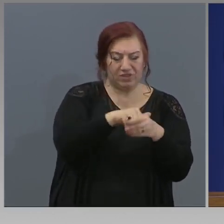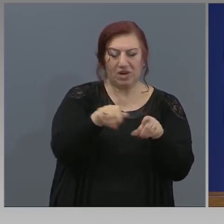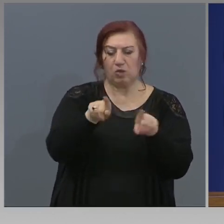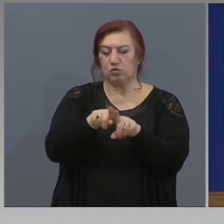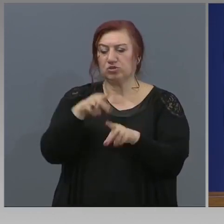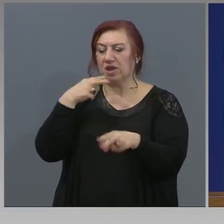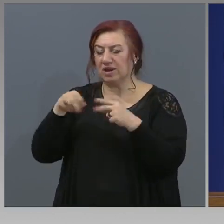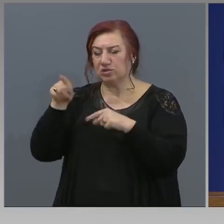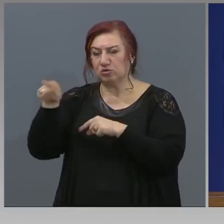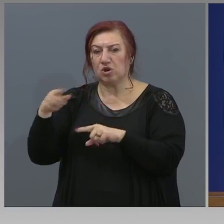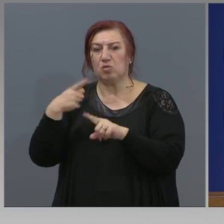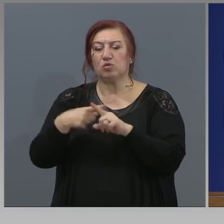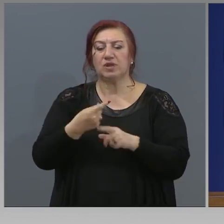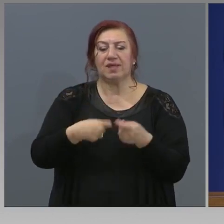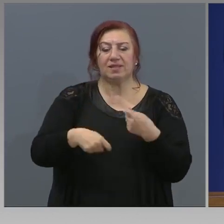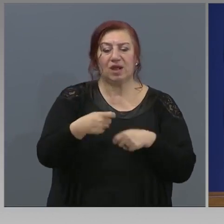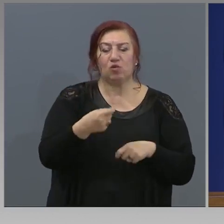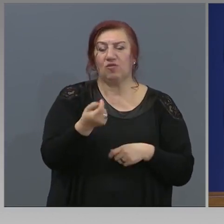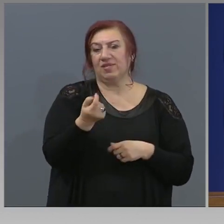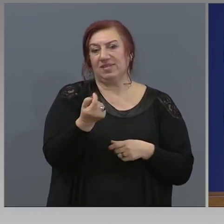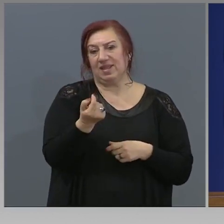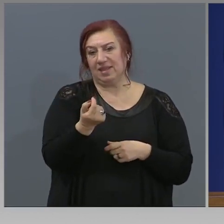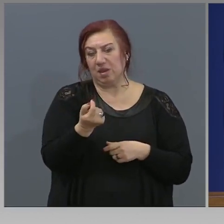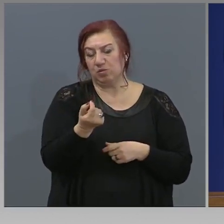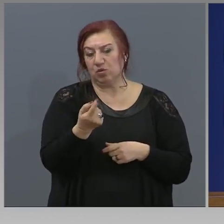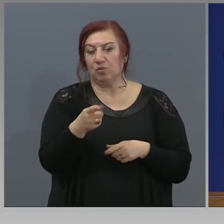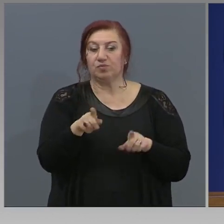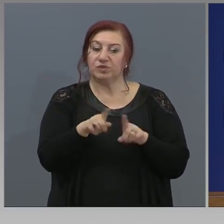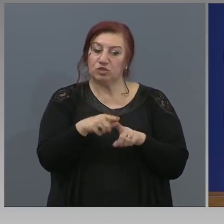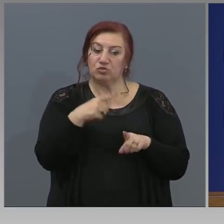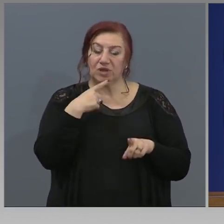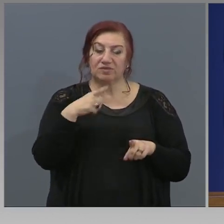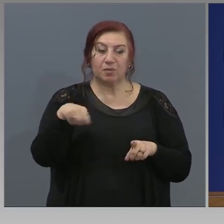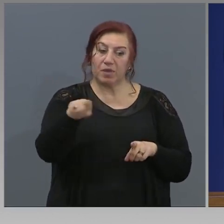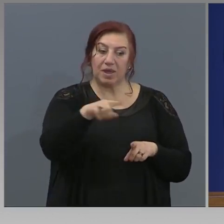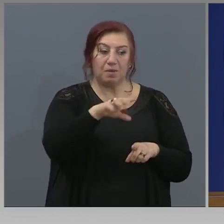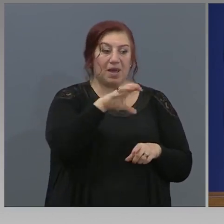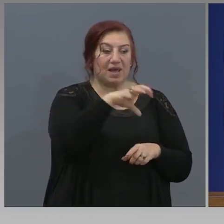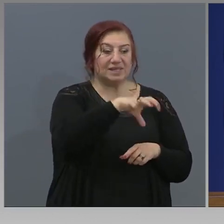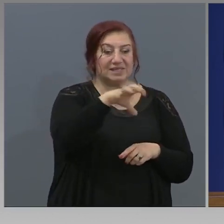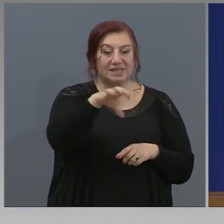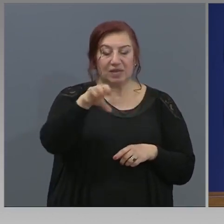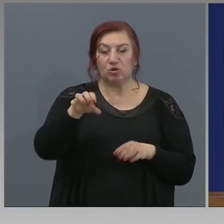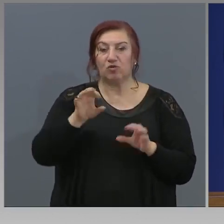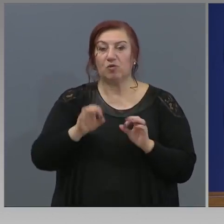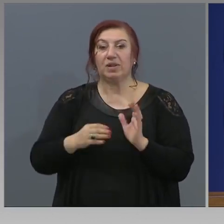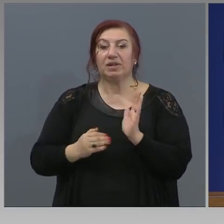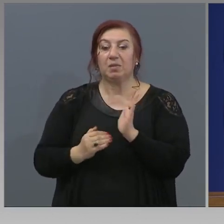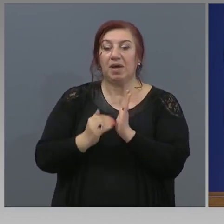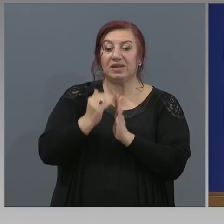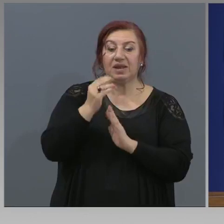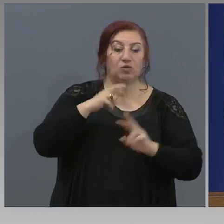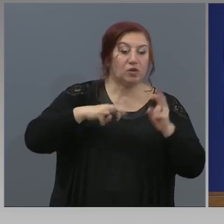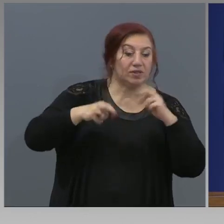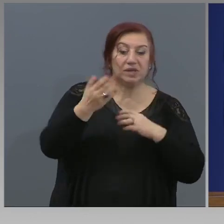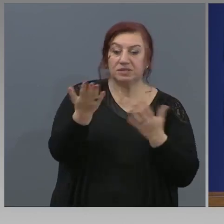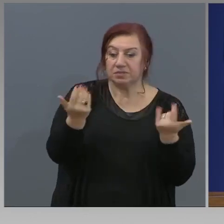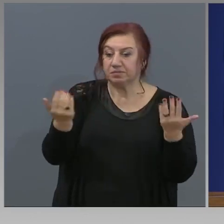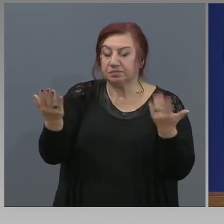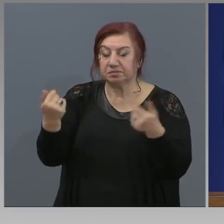търговия на Дребно основно. Същевременно обаче, пак ви казах, има сектори, в които в момента има нарастващо търсене на работа,